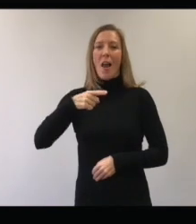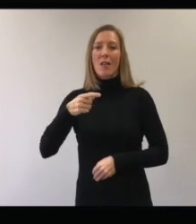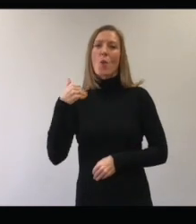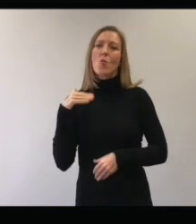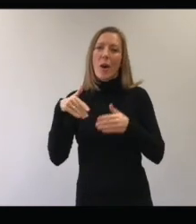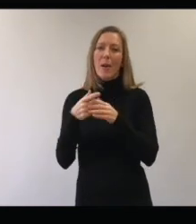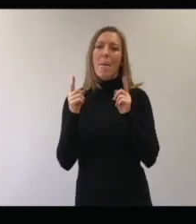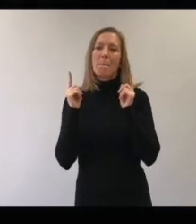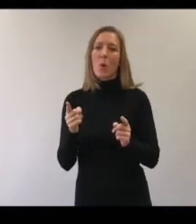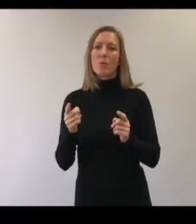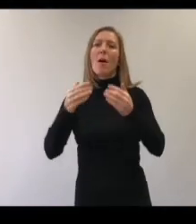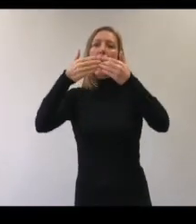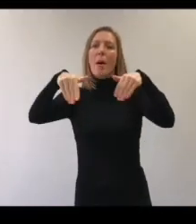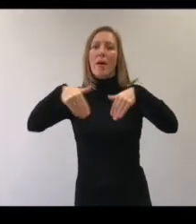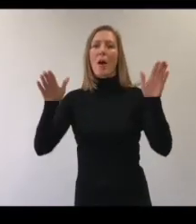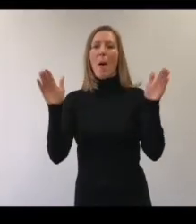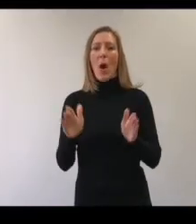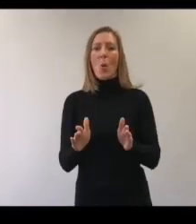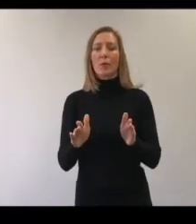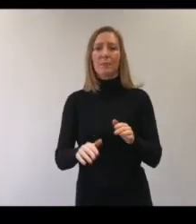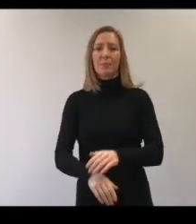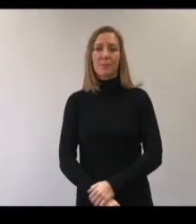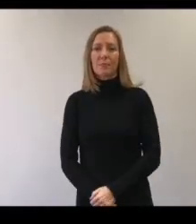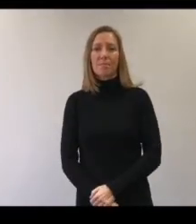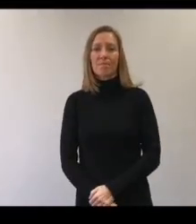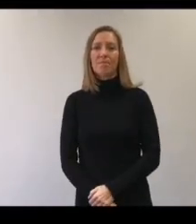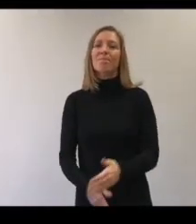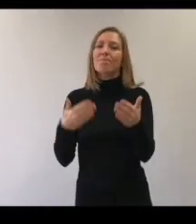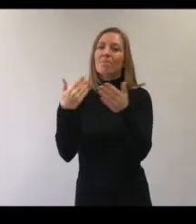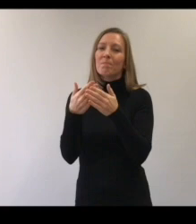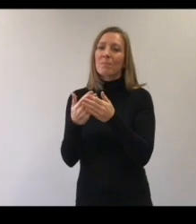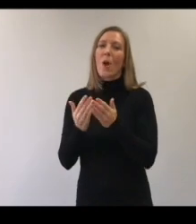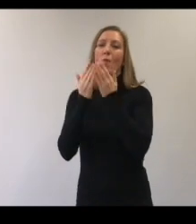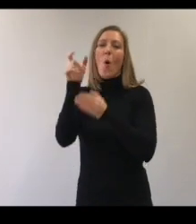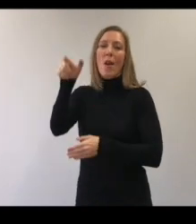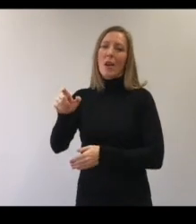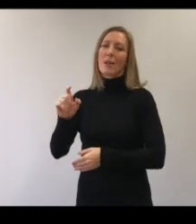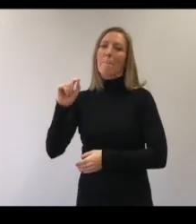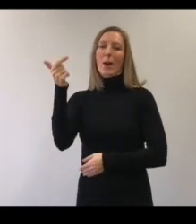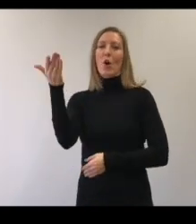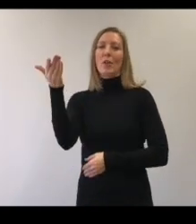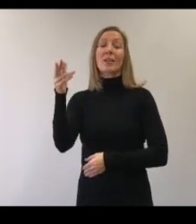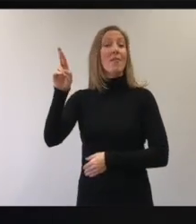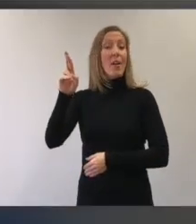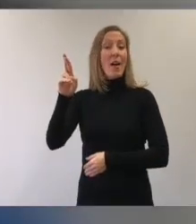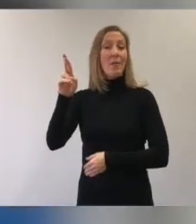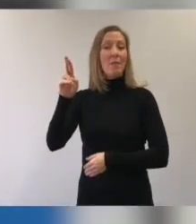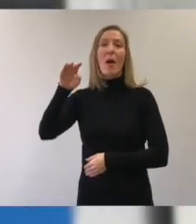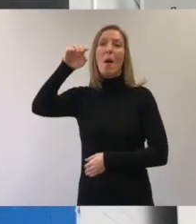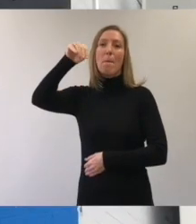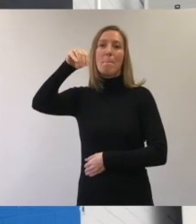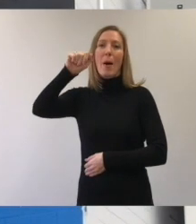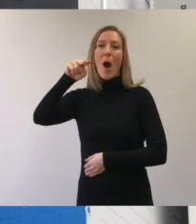Das heißt, wir alle müssen uns immer wieder darum bemühen, Barrieren abzubauen. Und dafür haben wir heute einen